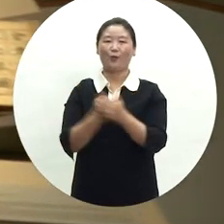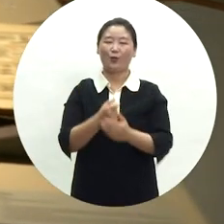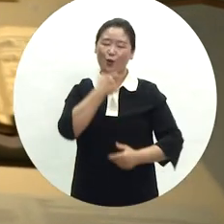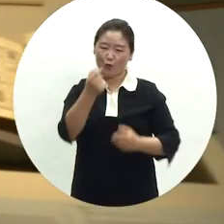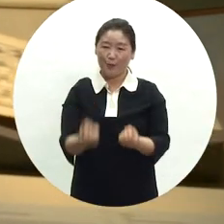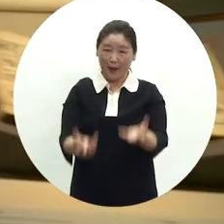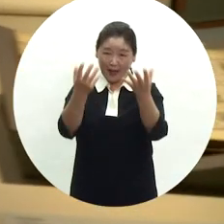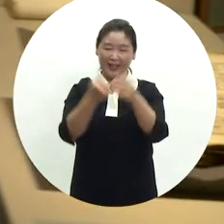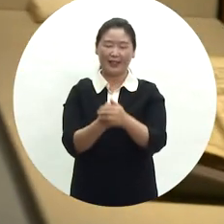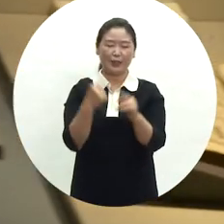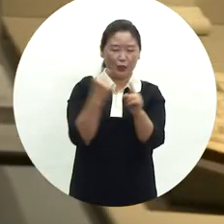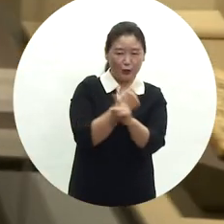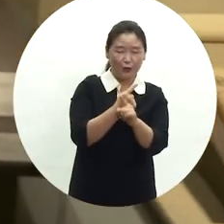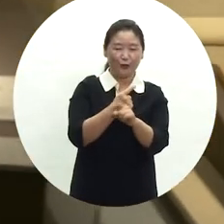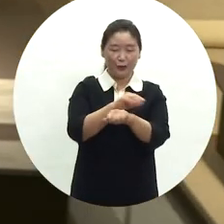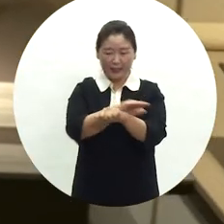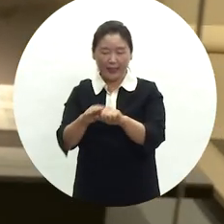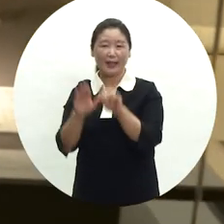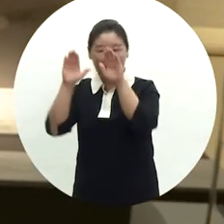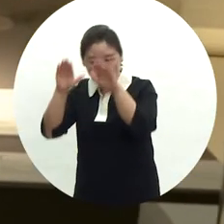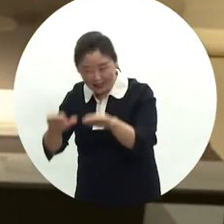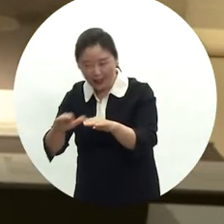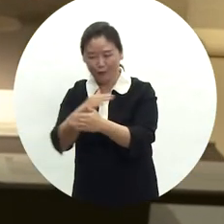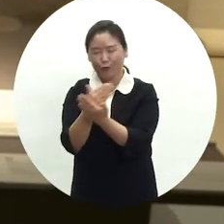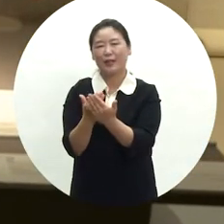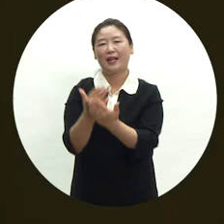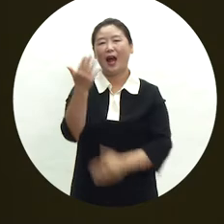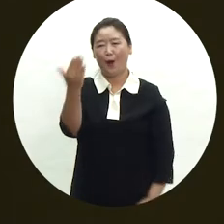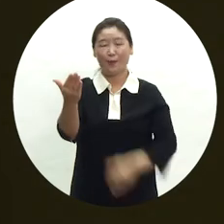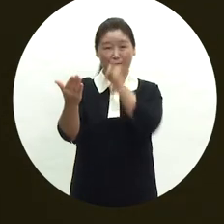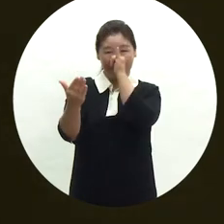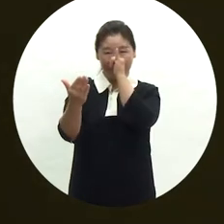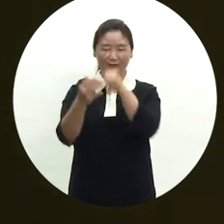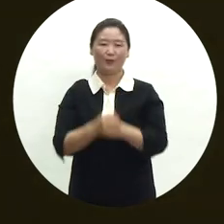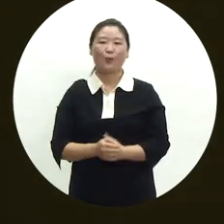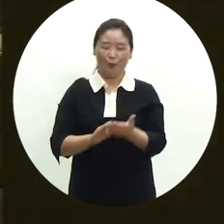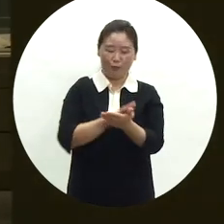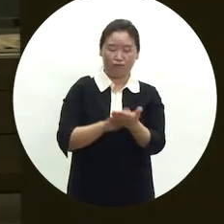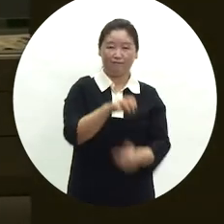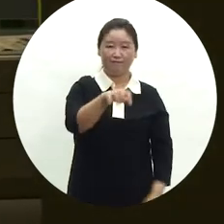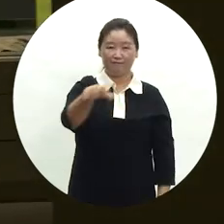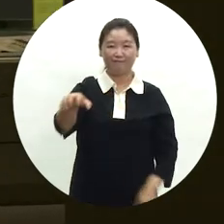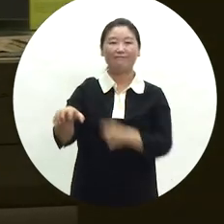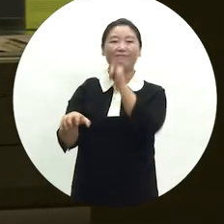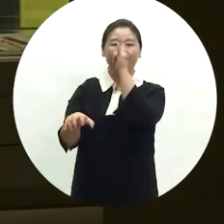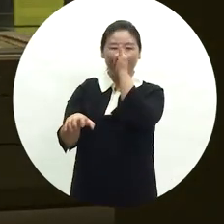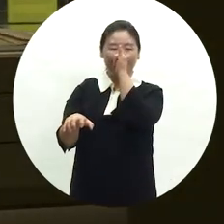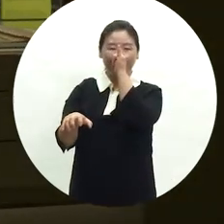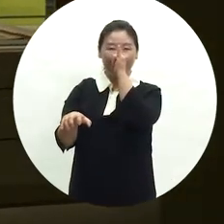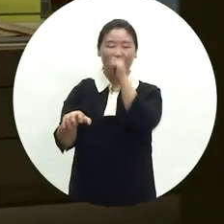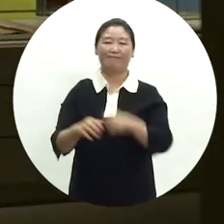치유, 상례, 재례 등 9개의 부별 주제와 테마 공간인 놀이로 구성되어 있습니다.